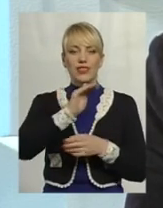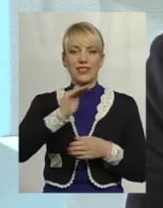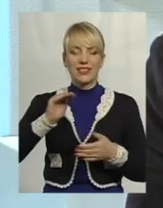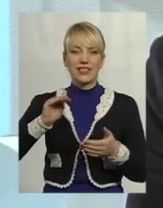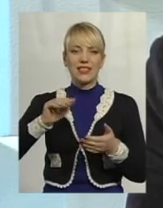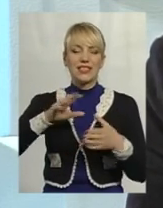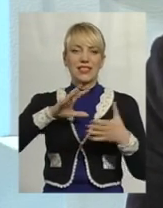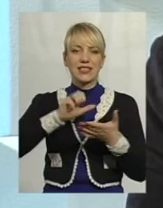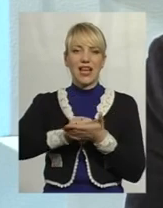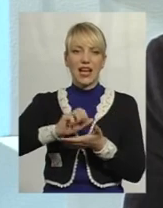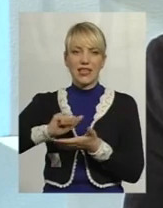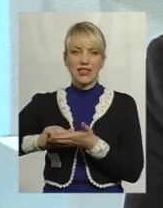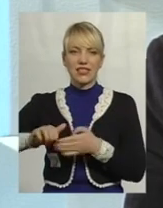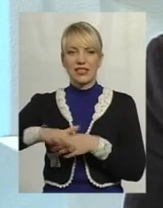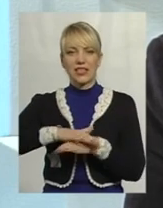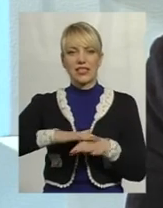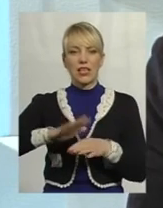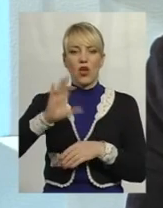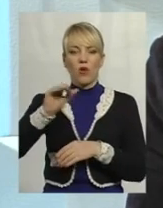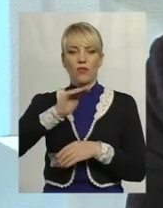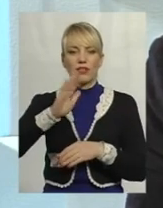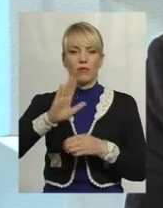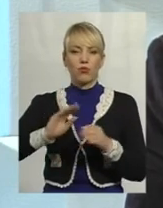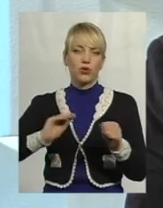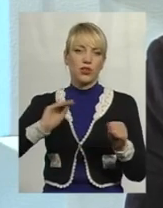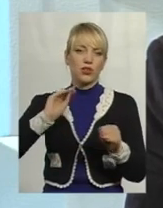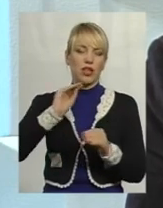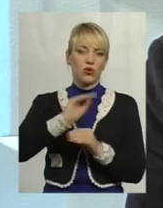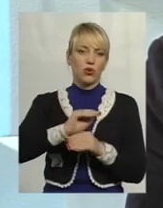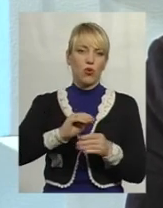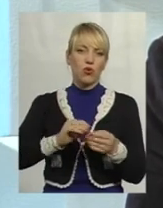таким чином підвищиться надходження до бюджетів усіх рівнів.